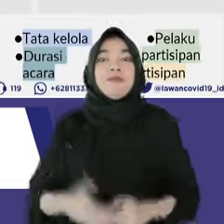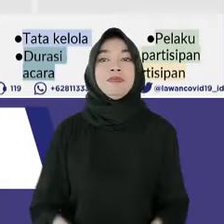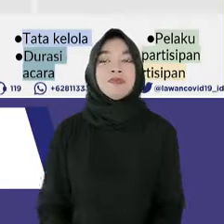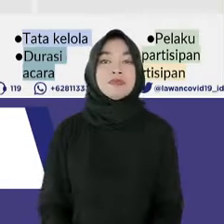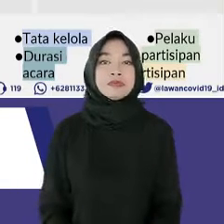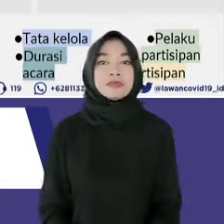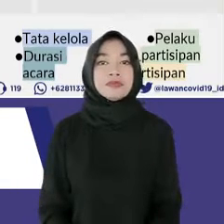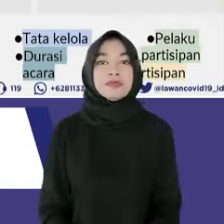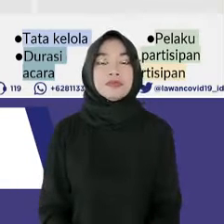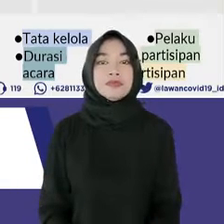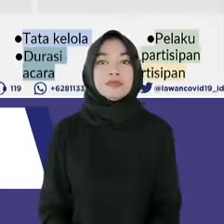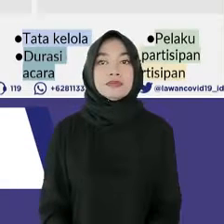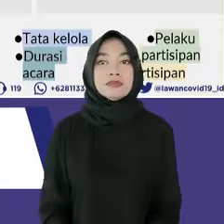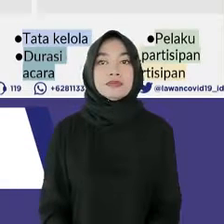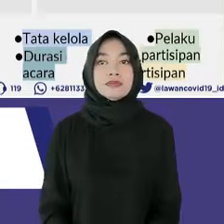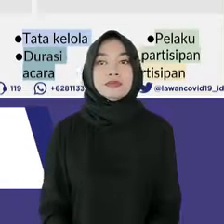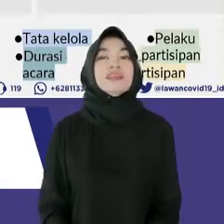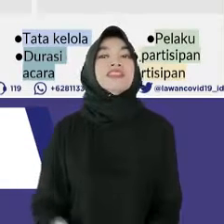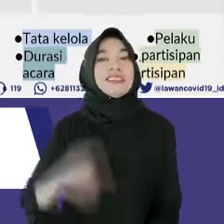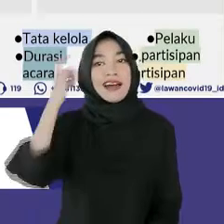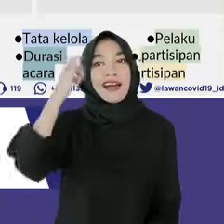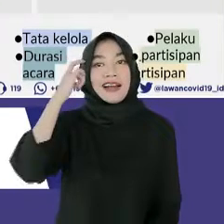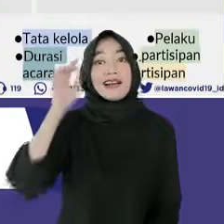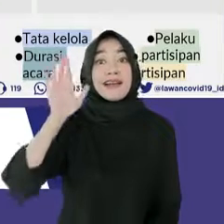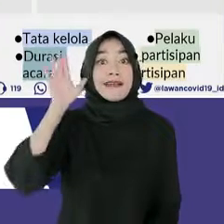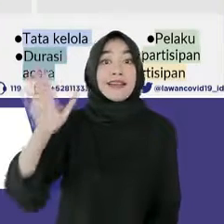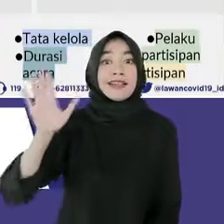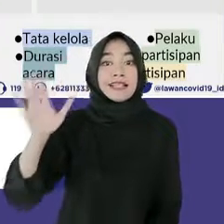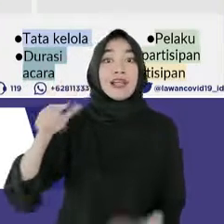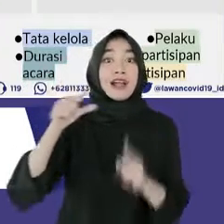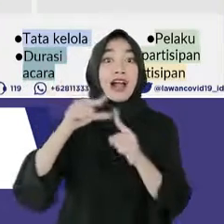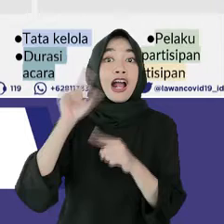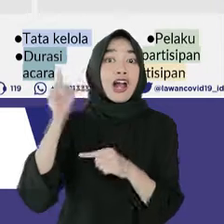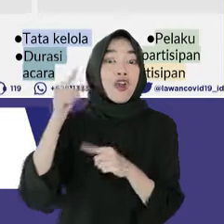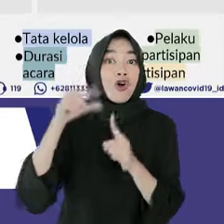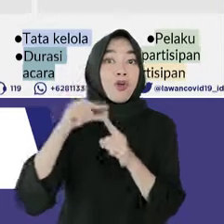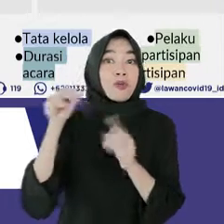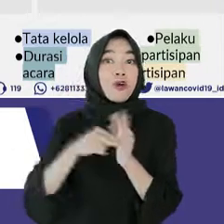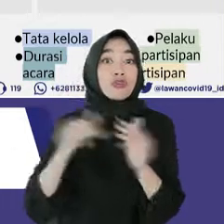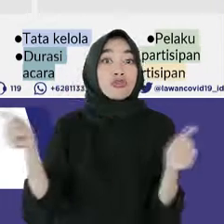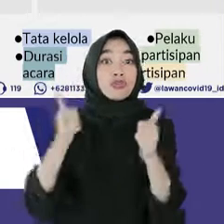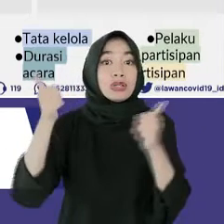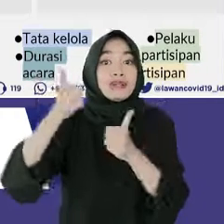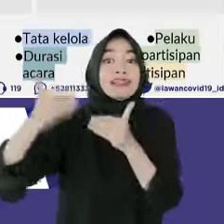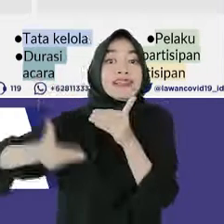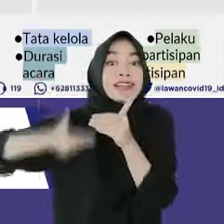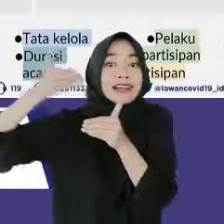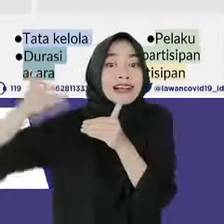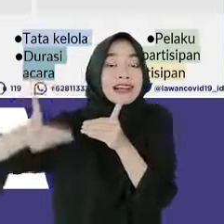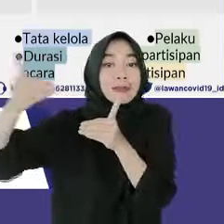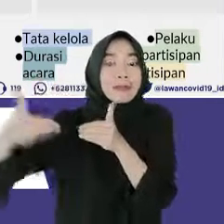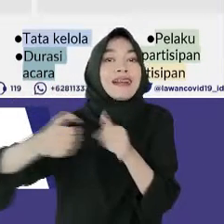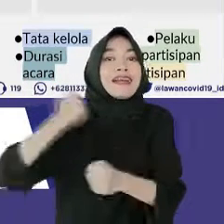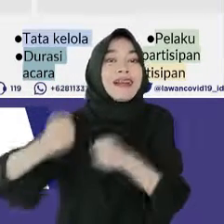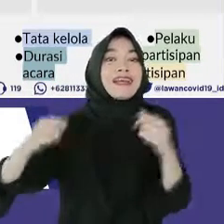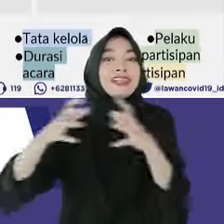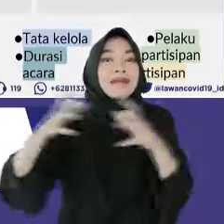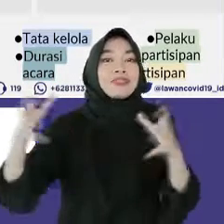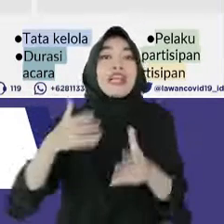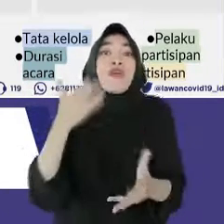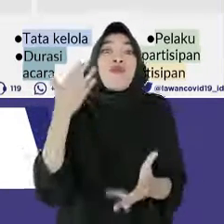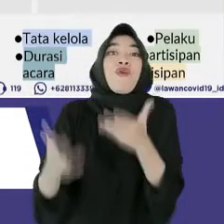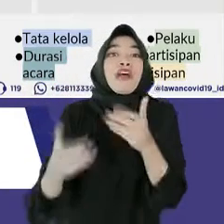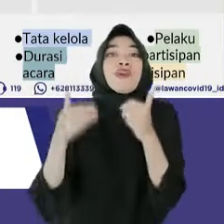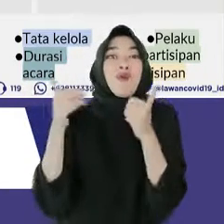tidak menutup kemungkinan akan adanya kegiatan besar selanjutnya yang akan diizinkan untuk beroperasi selama